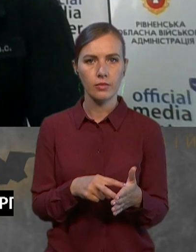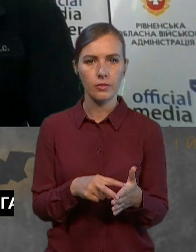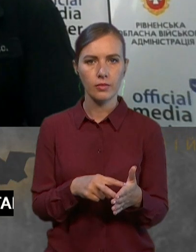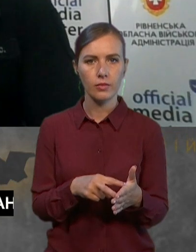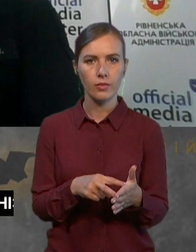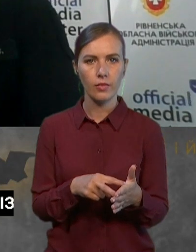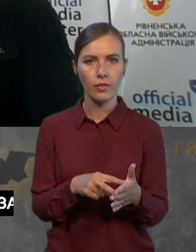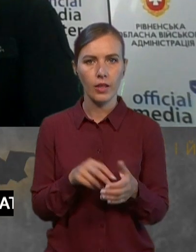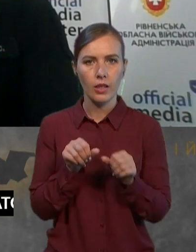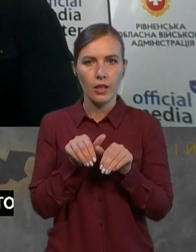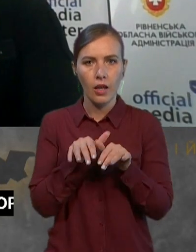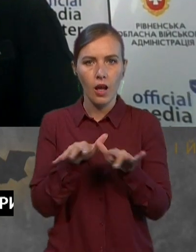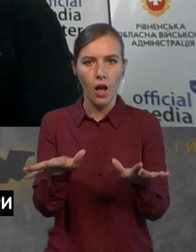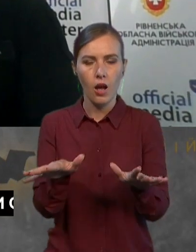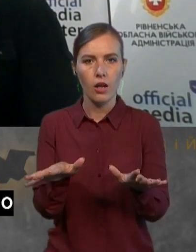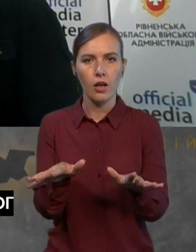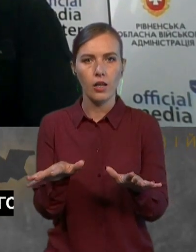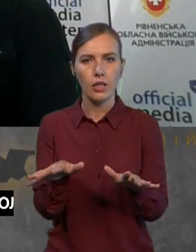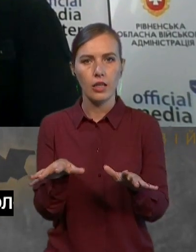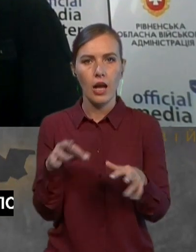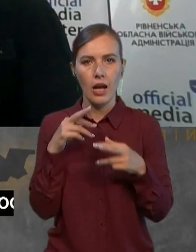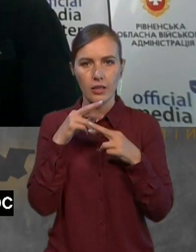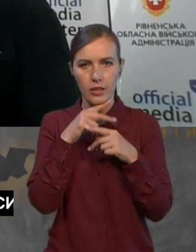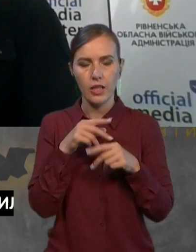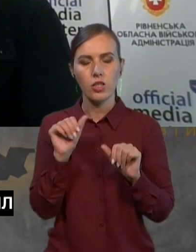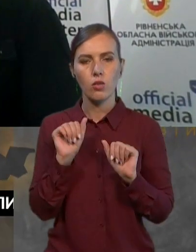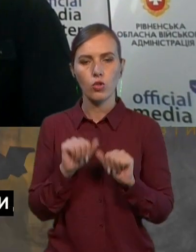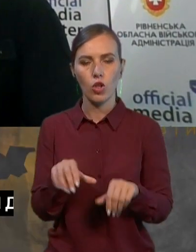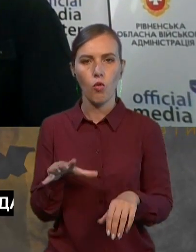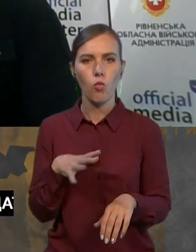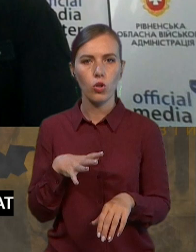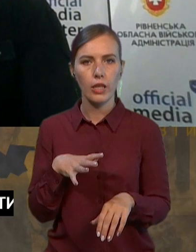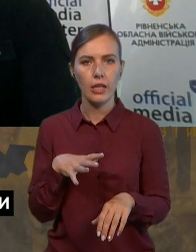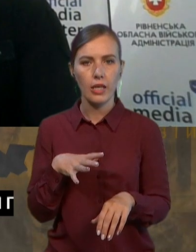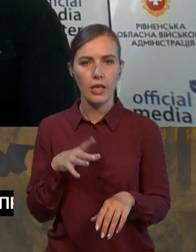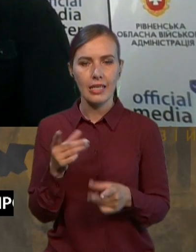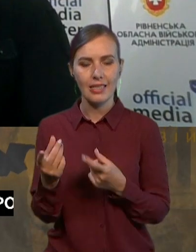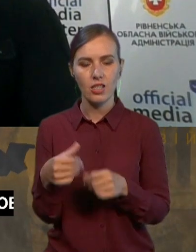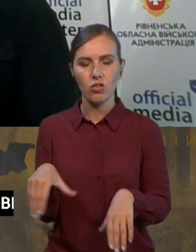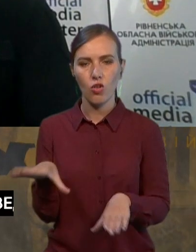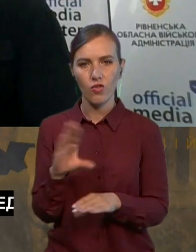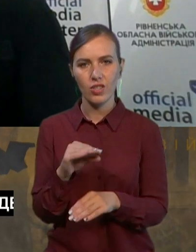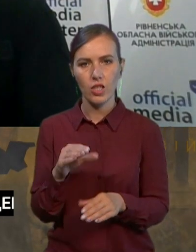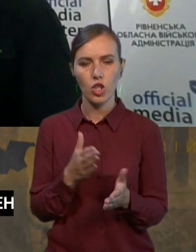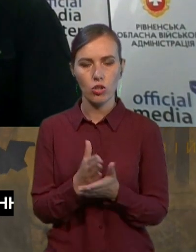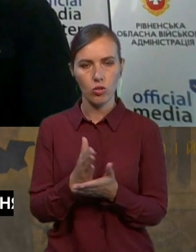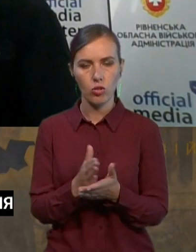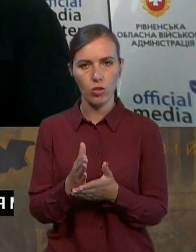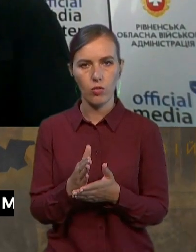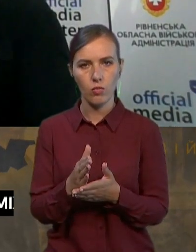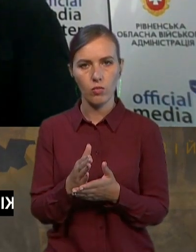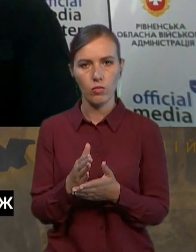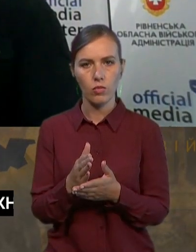радіації. Можливий. І були задіяні всі служби. По легенді, після влучення